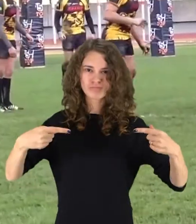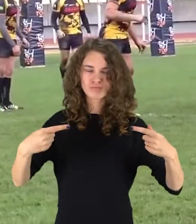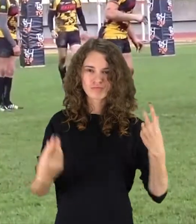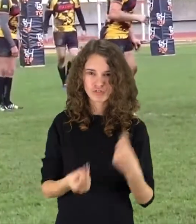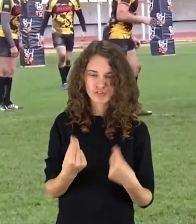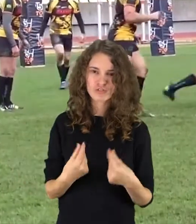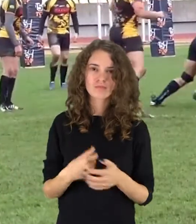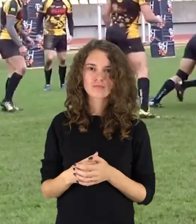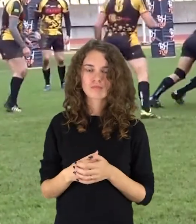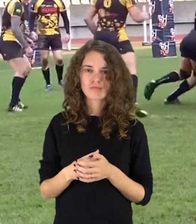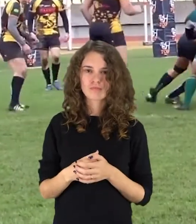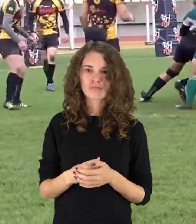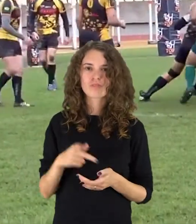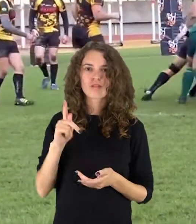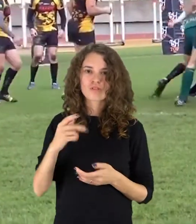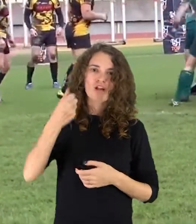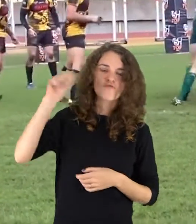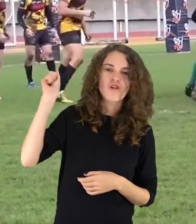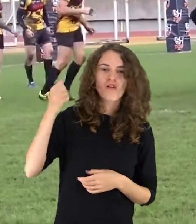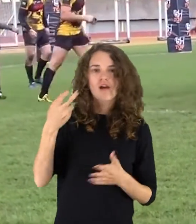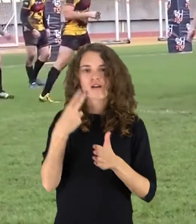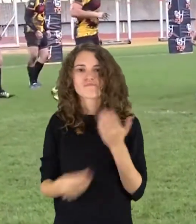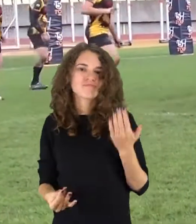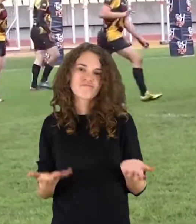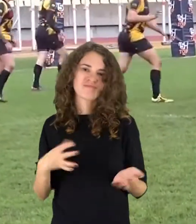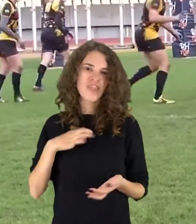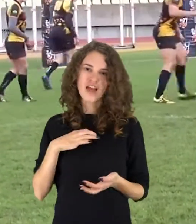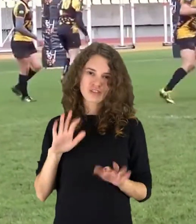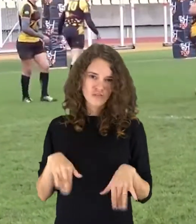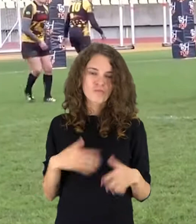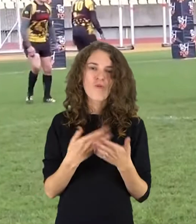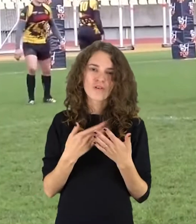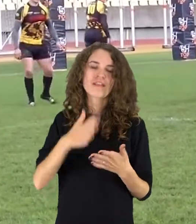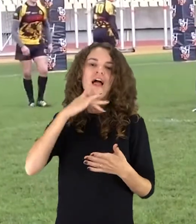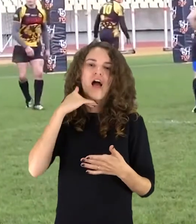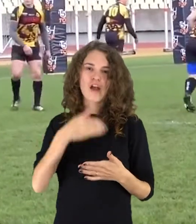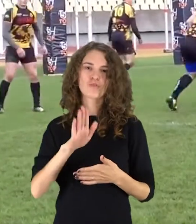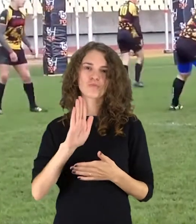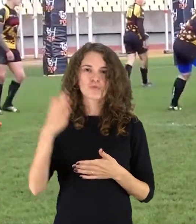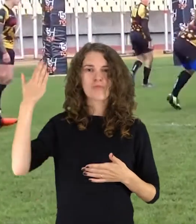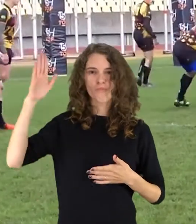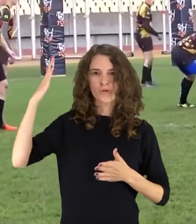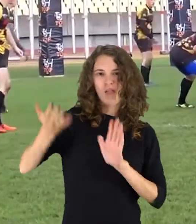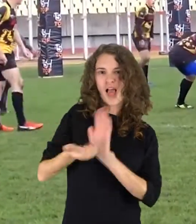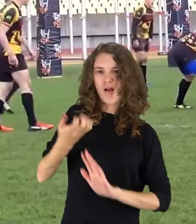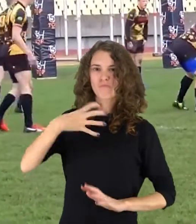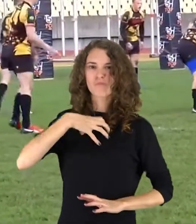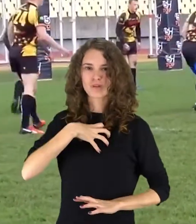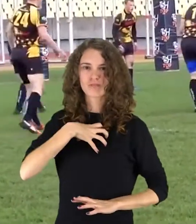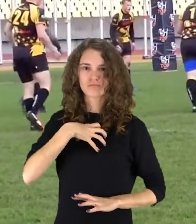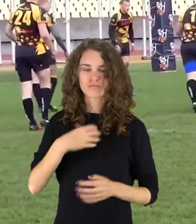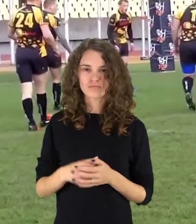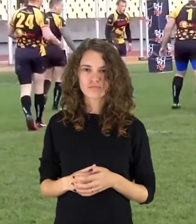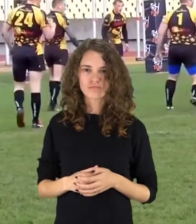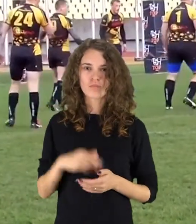Latvijos Kekalos Transakt promiesnėki ekipa. Tačiau nei pergalį, pralaimėjimas jau nieko neliams. Kad ir kai baigtųsių varžybos Baltreks ekipas